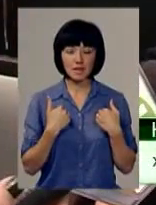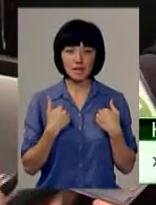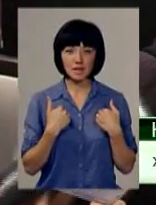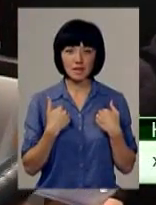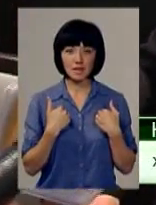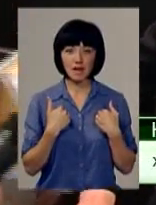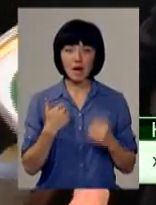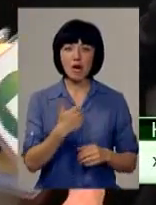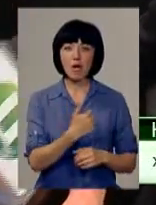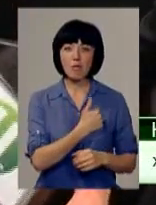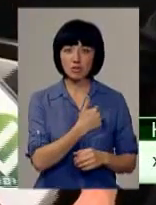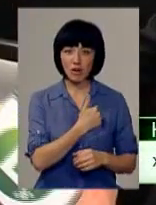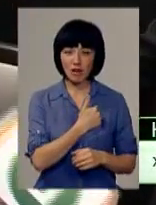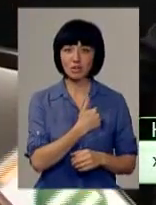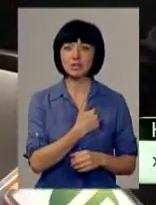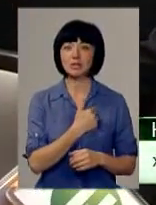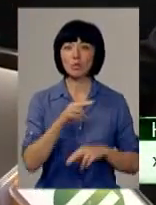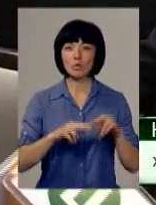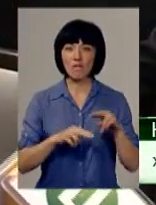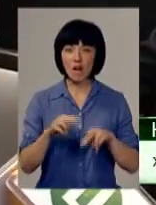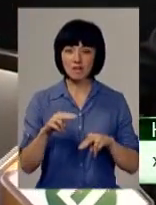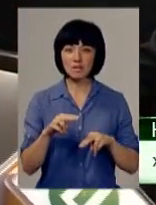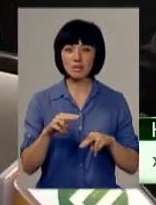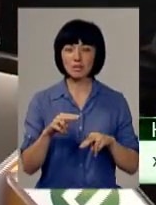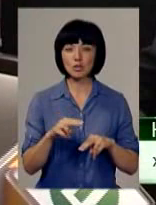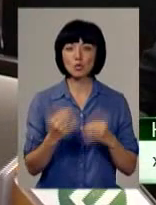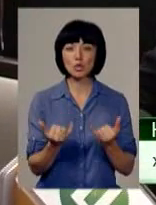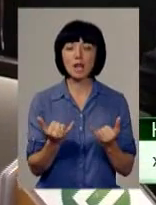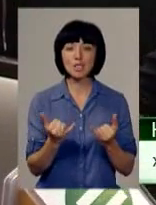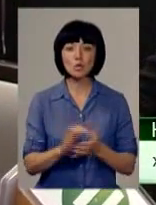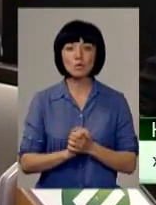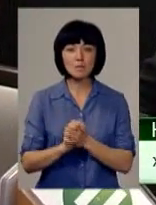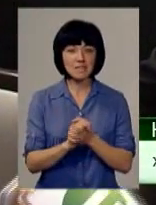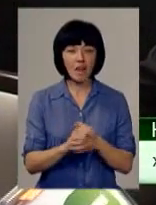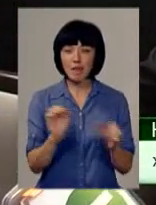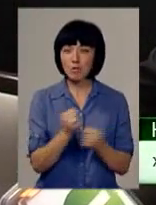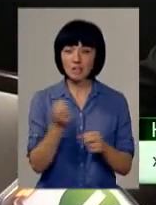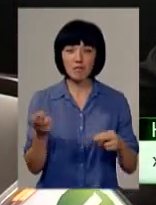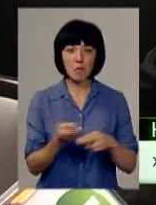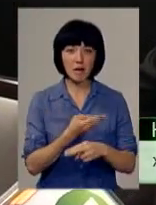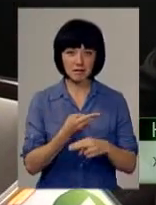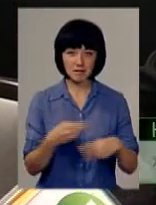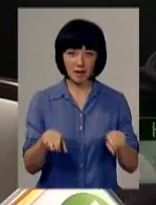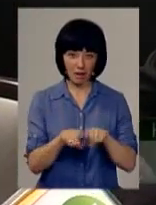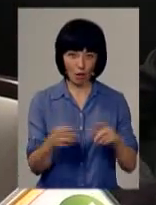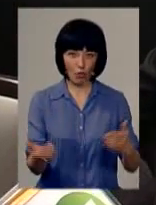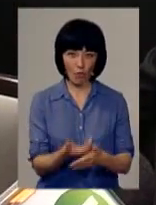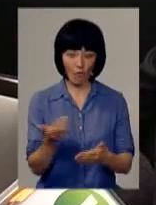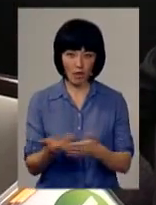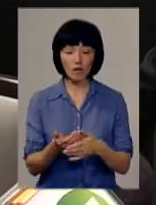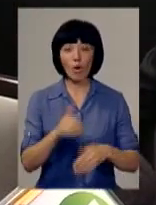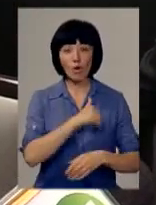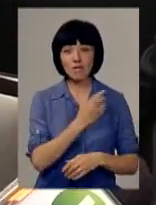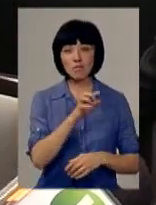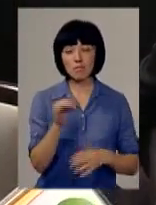участь у будуванні сучасного суспільства, а сучасне суспільство, воно неможливе без таких незангажованих новин. Тому я